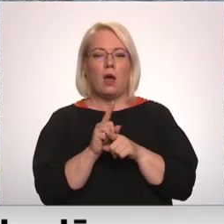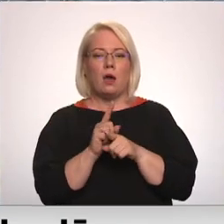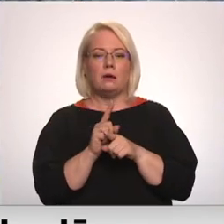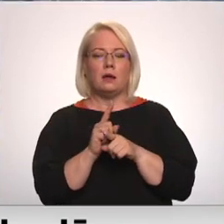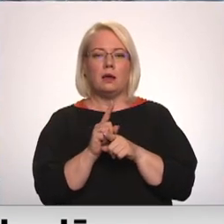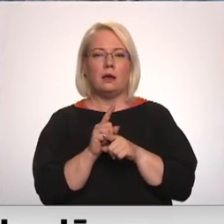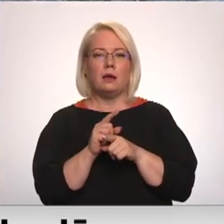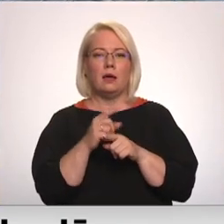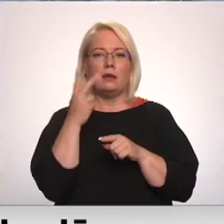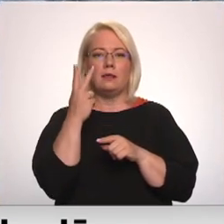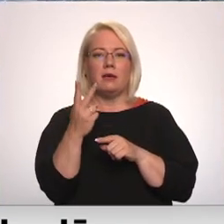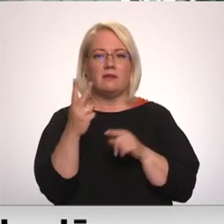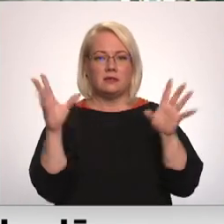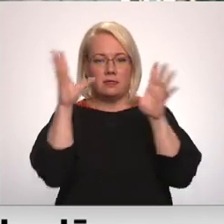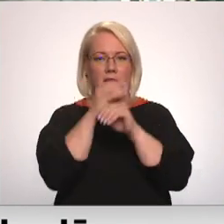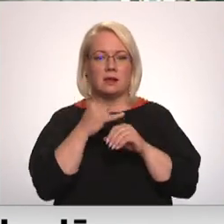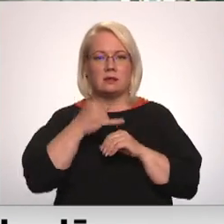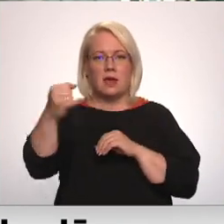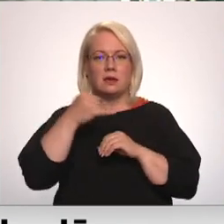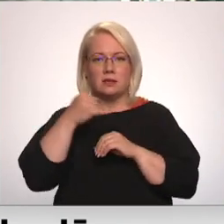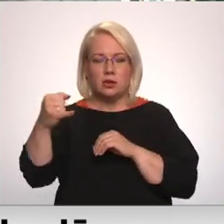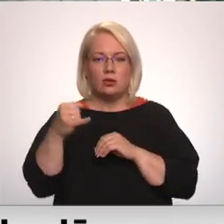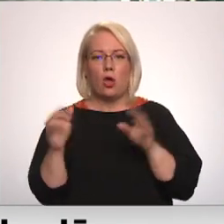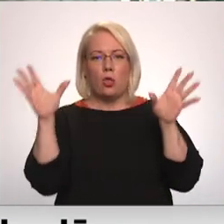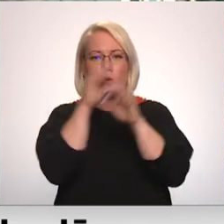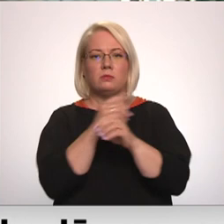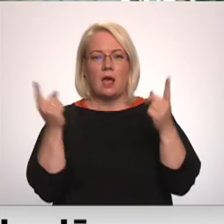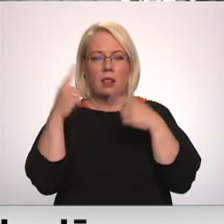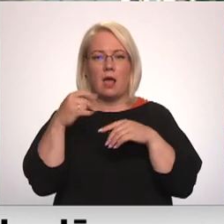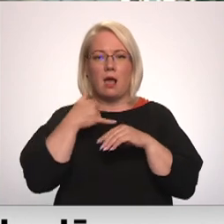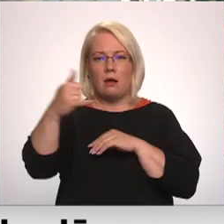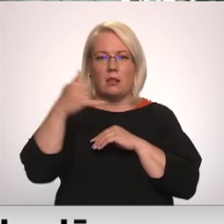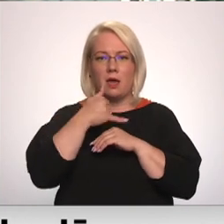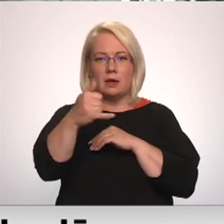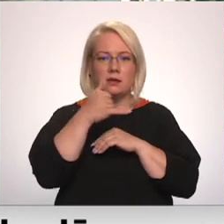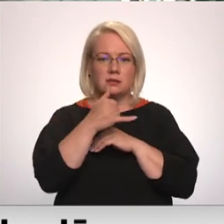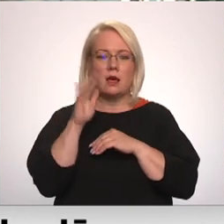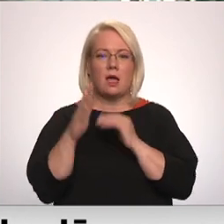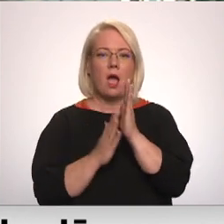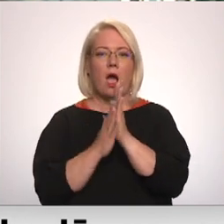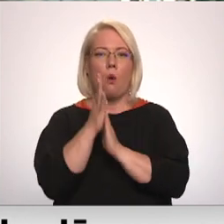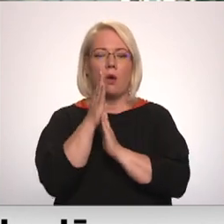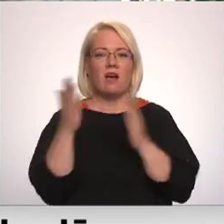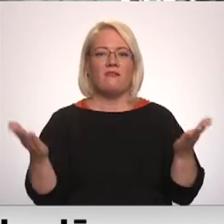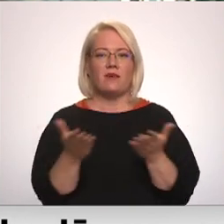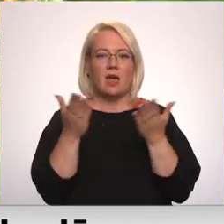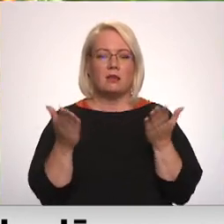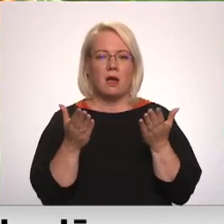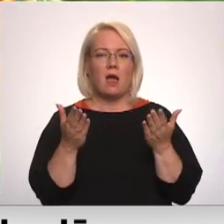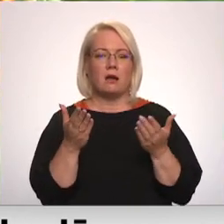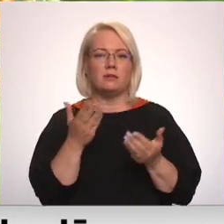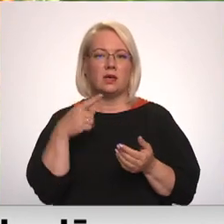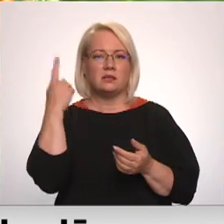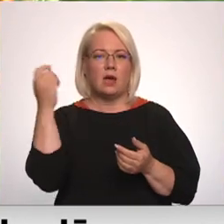divam naktslaistiešanam. Tums vajā laikā palaistēt, lai augam būtu vīgļoktu reitu pordzēvot.